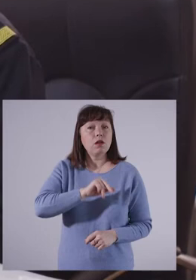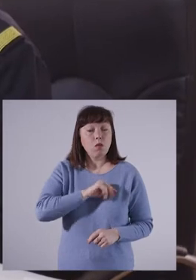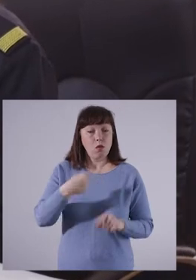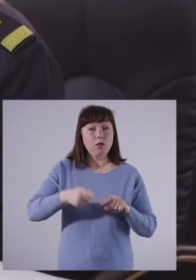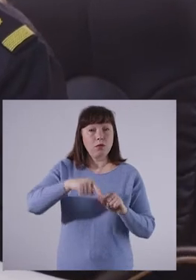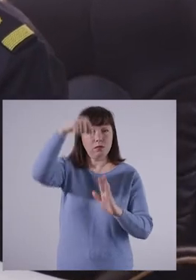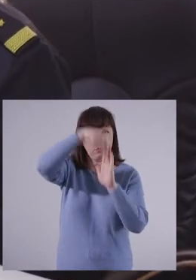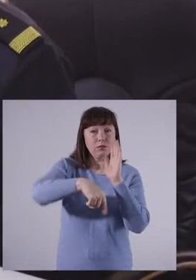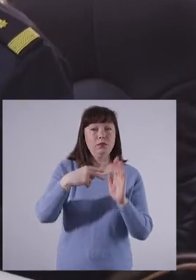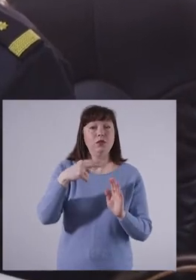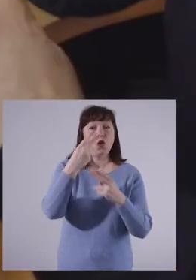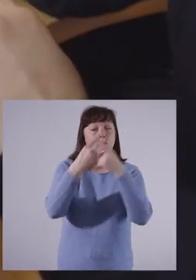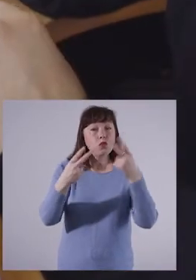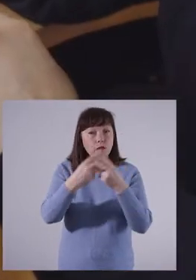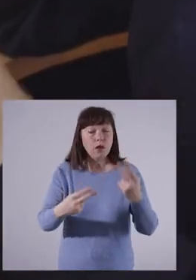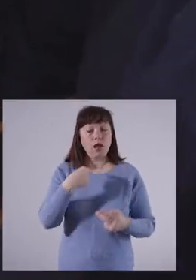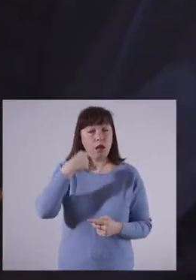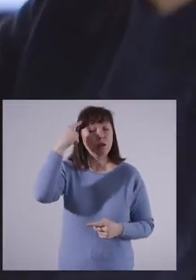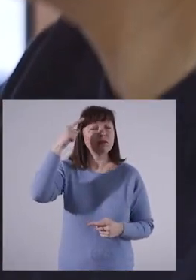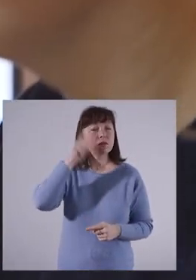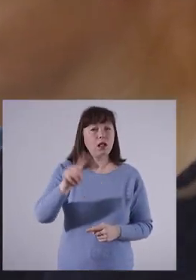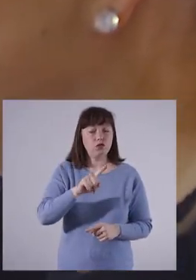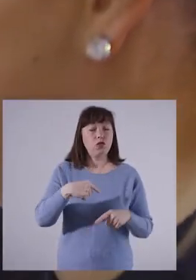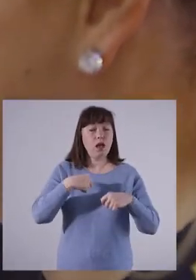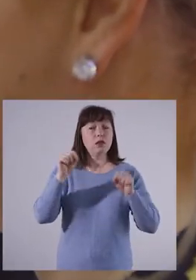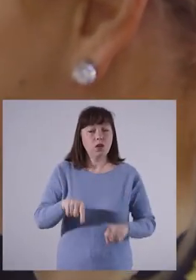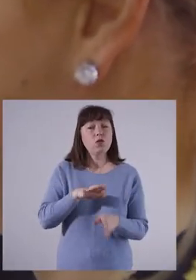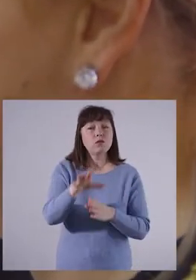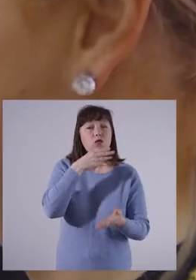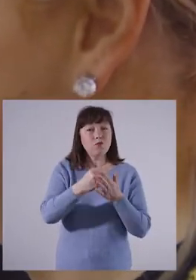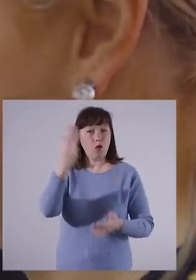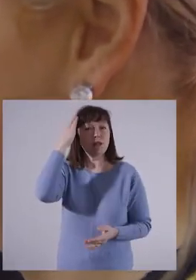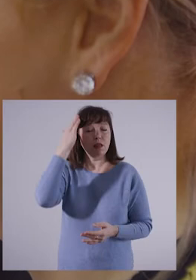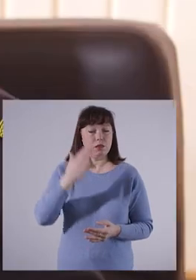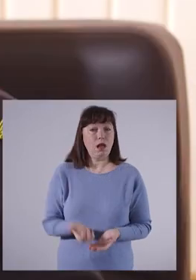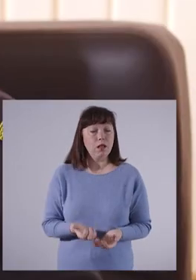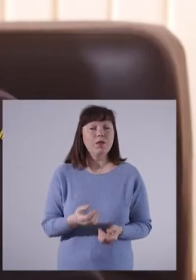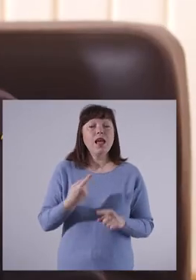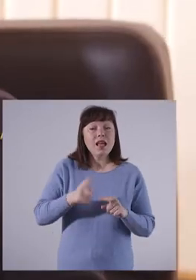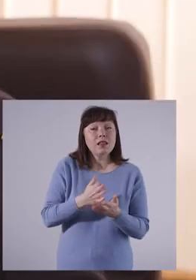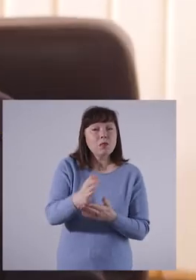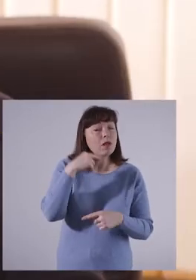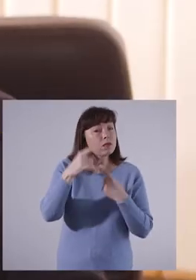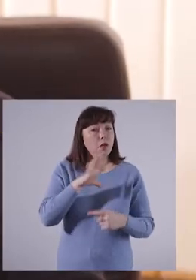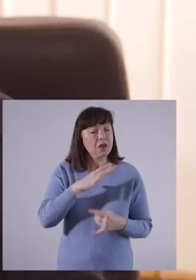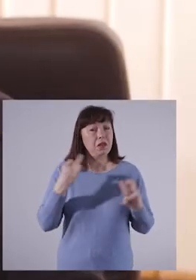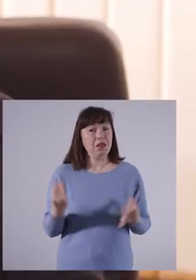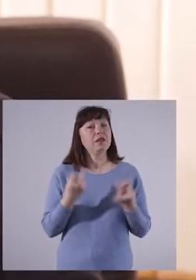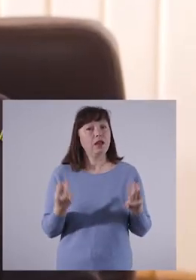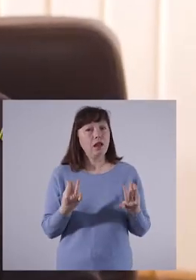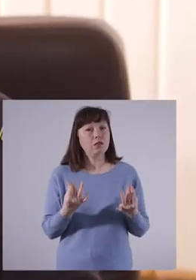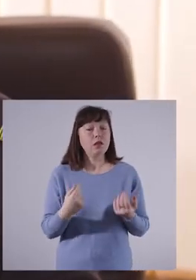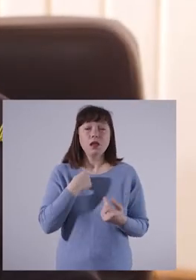de a lucra în sistemul pendinciar, am știut că aici îmi voi putea realiza potențialul la maxim. Domeniul acesta întotdeauna mi-a